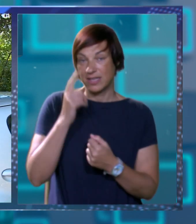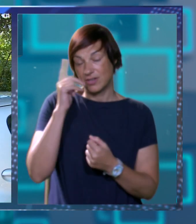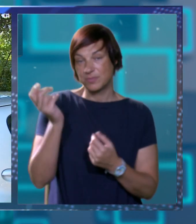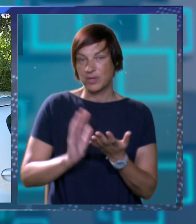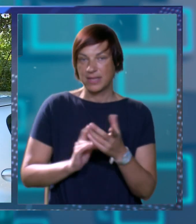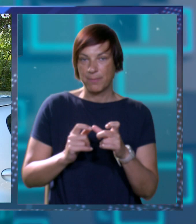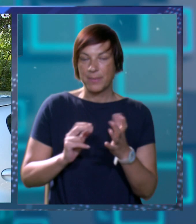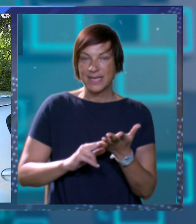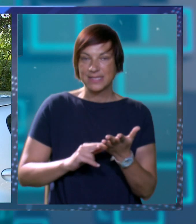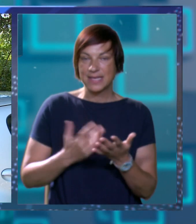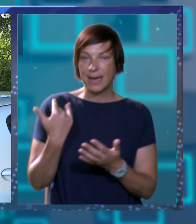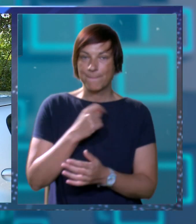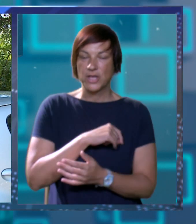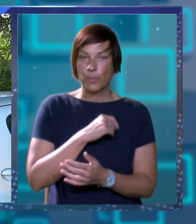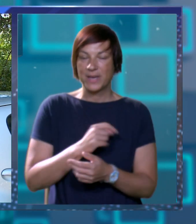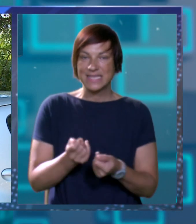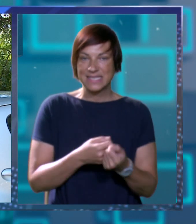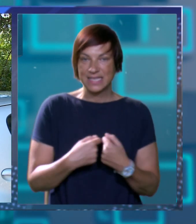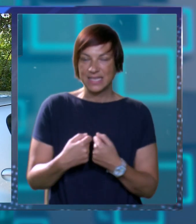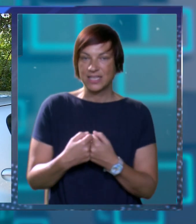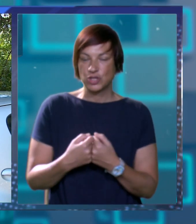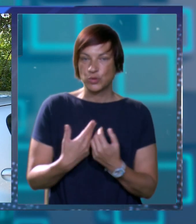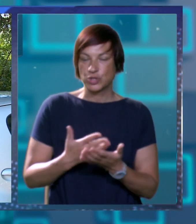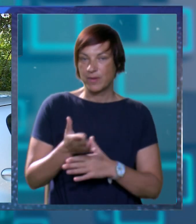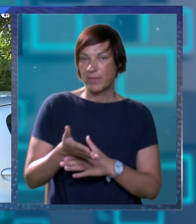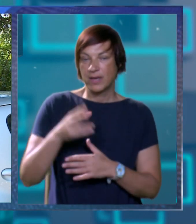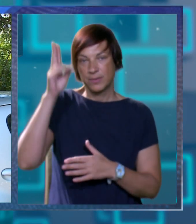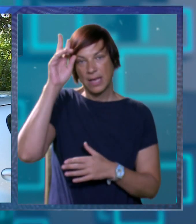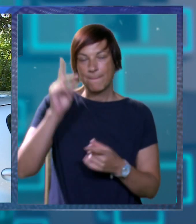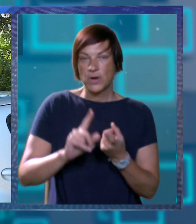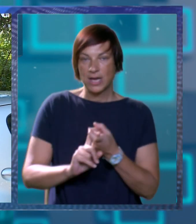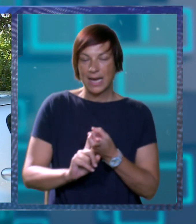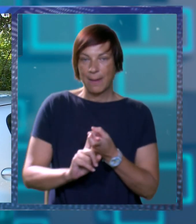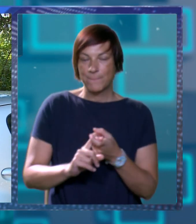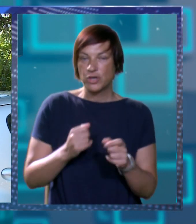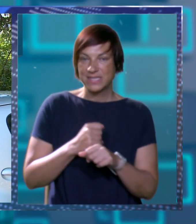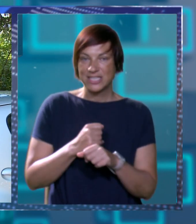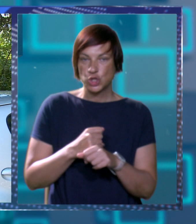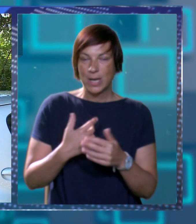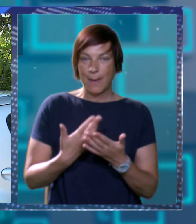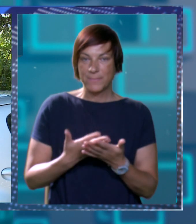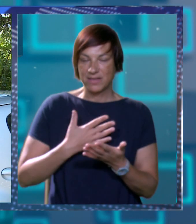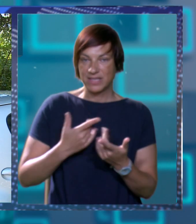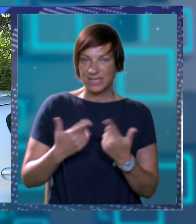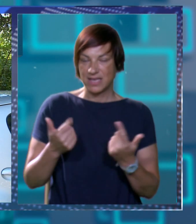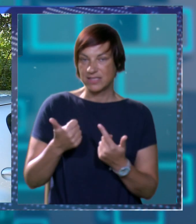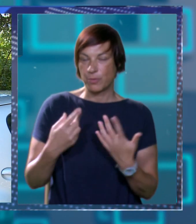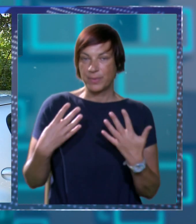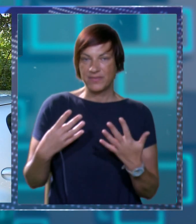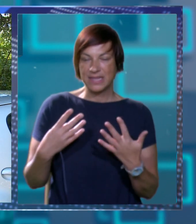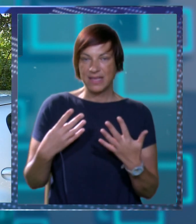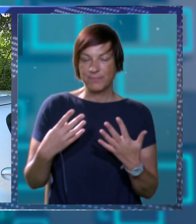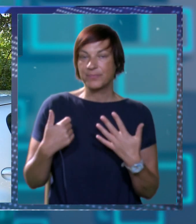gospod Hrvoje Macan je bio predsjednik društva i baš preko njega mogli tu poveznicu i napraviti jasno se prvi